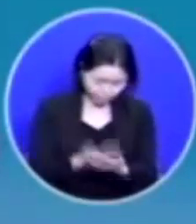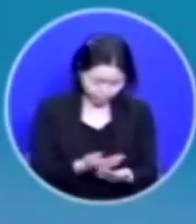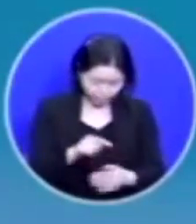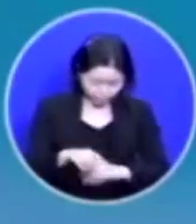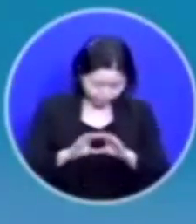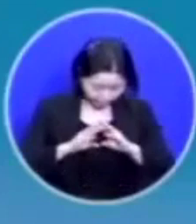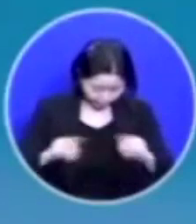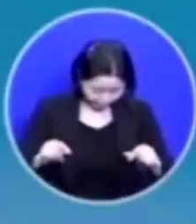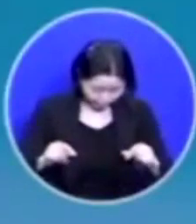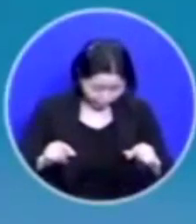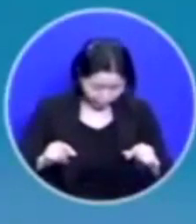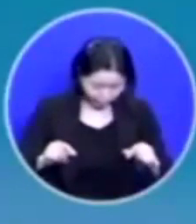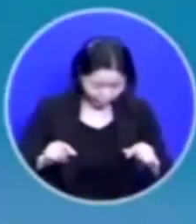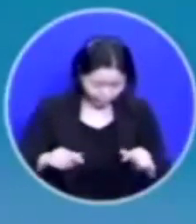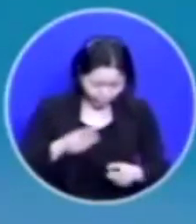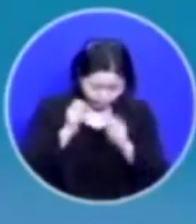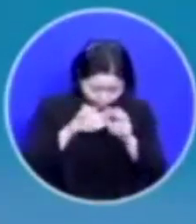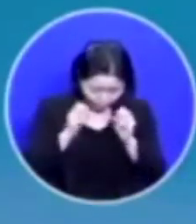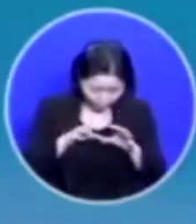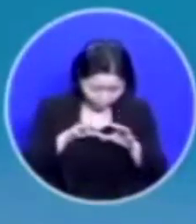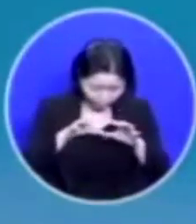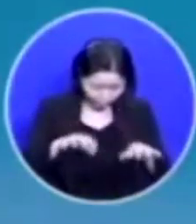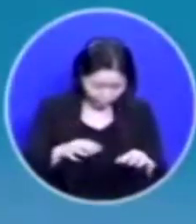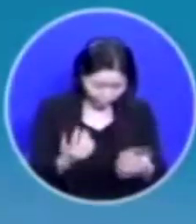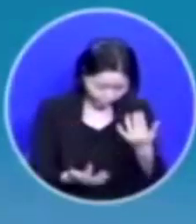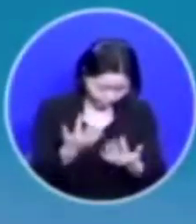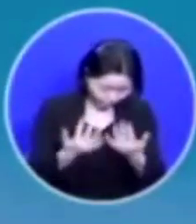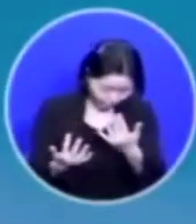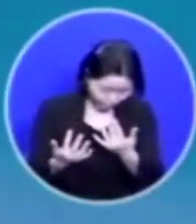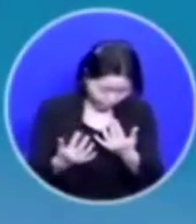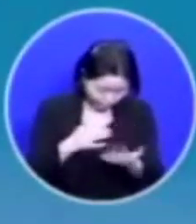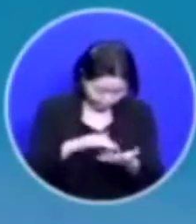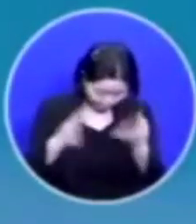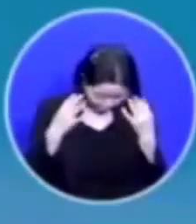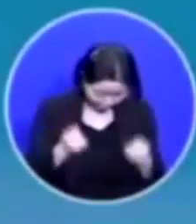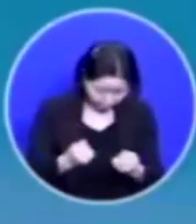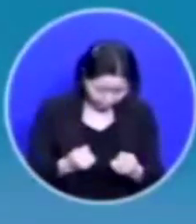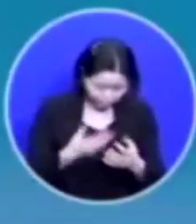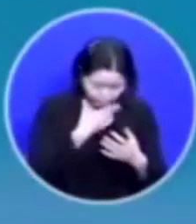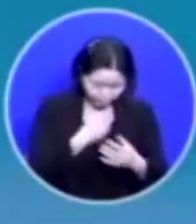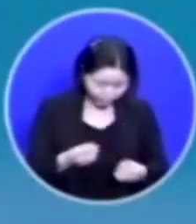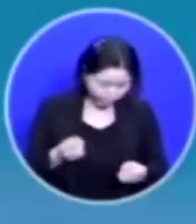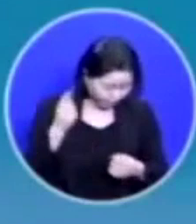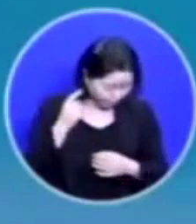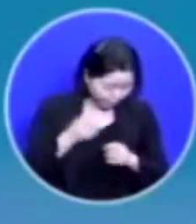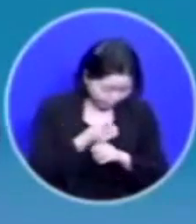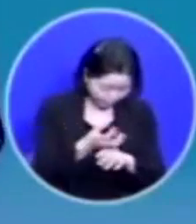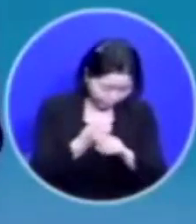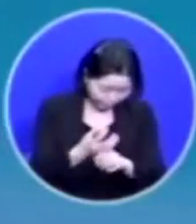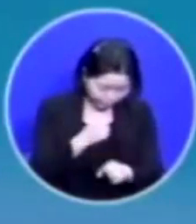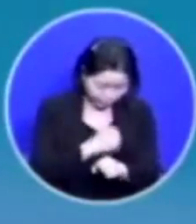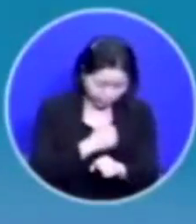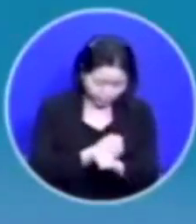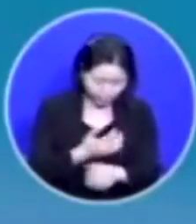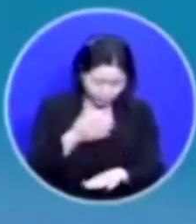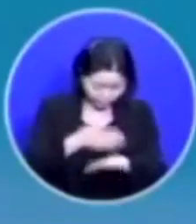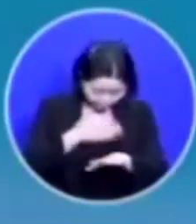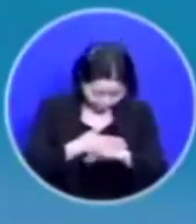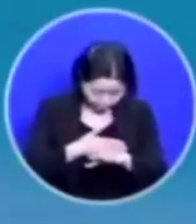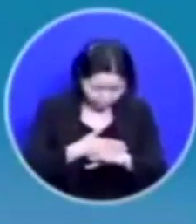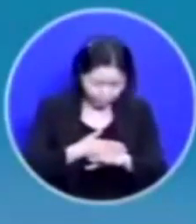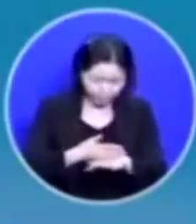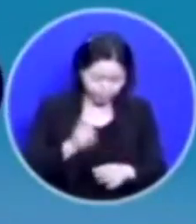땅에 선교사님들이 수도 없이 일어나 복음을 전하게 하시니 감사합니다 이 일이 계속되어지고 더